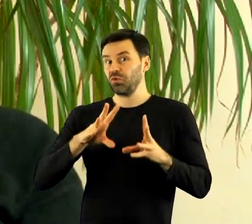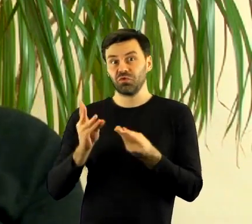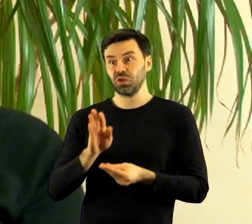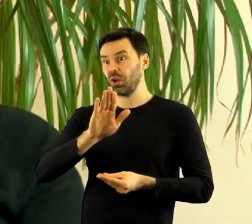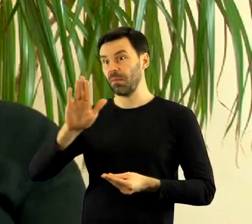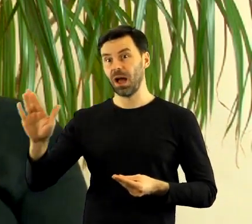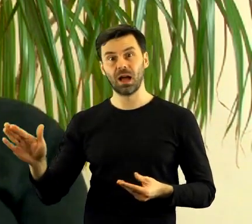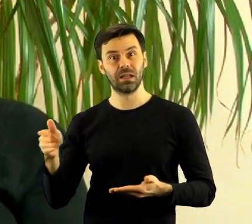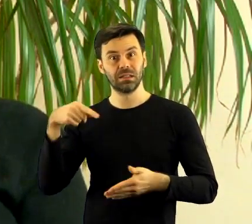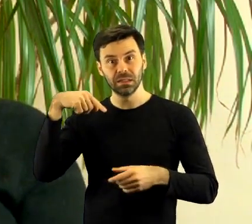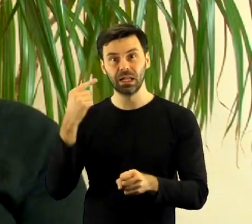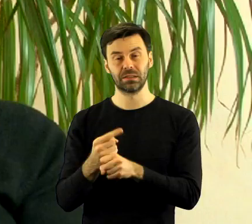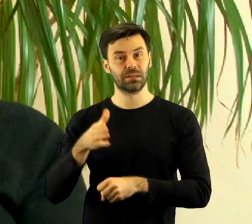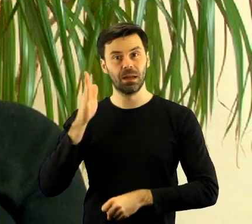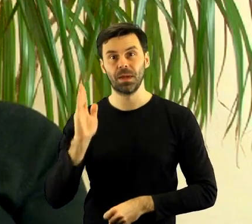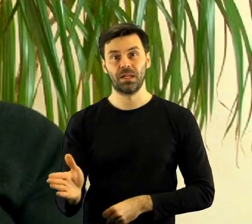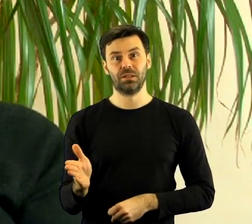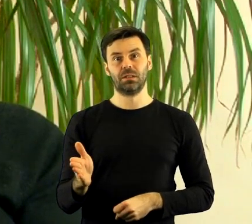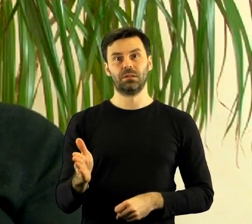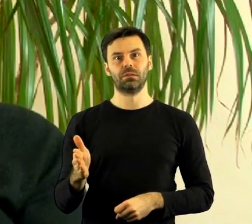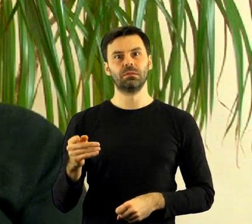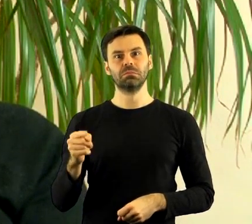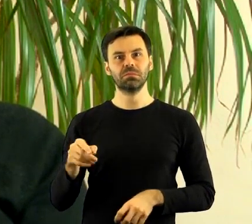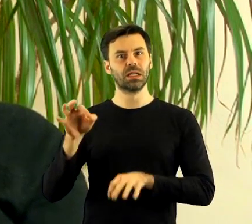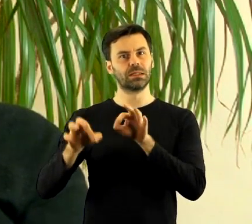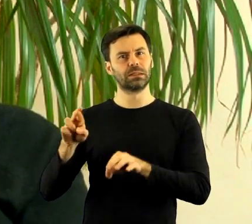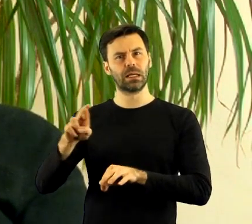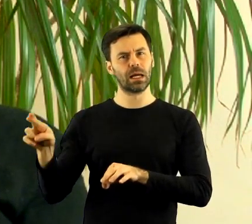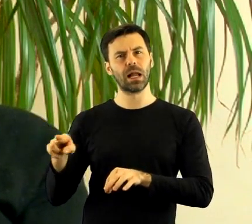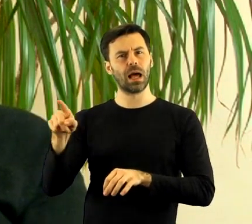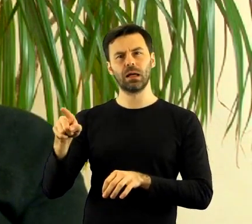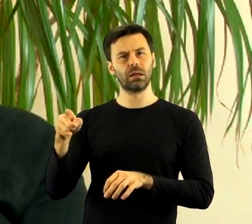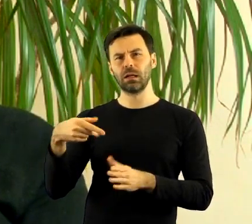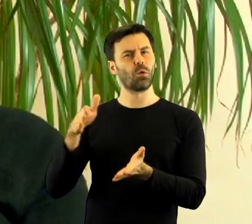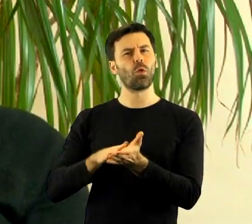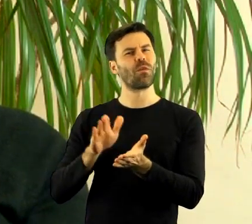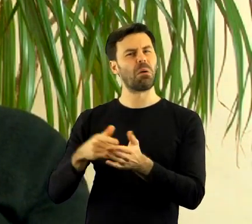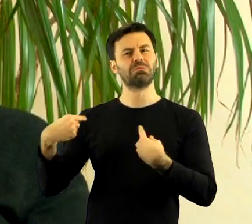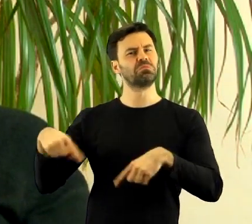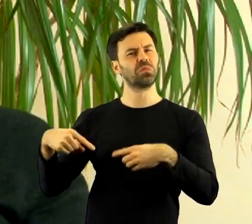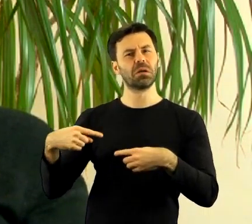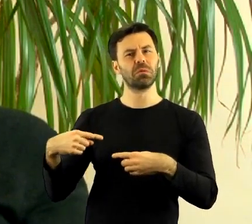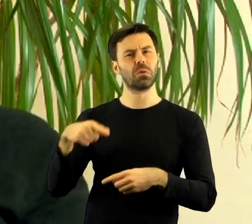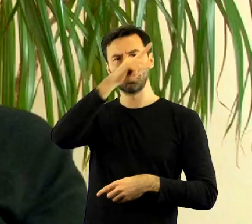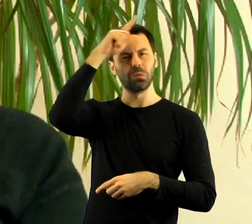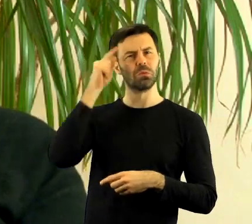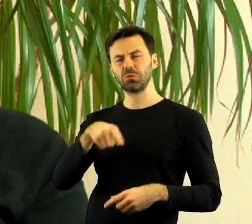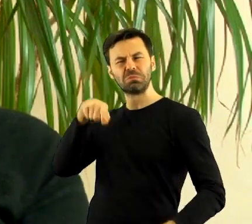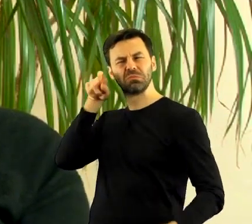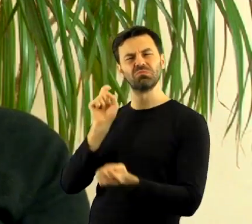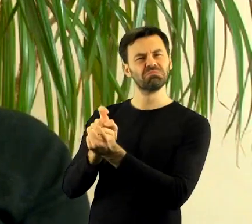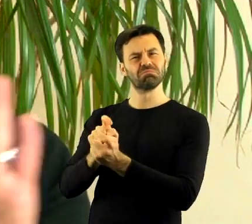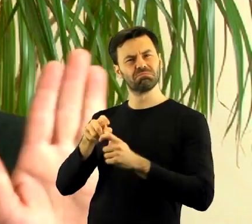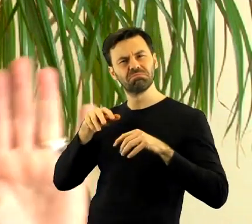przesądzone, tak? Rzeczywiście, my po tej sesji, nie uchwalono na tej sesji, po prostu spory tłum ludzi, wzburzone